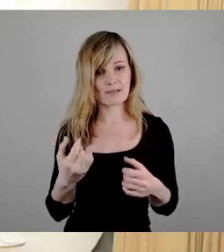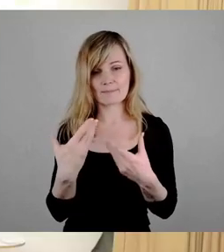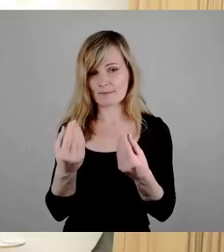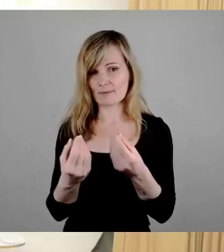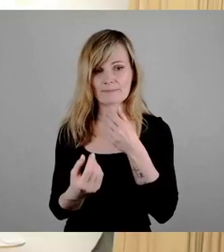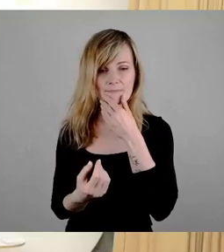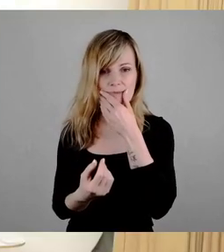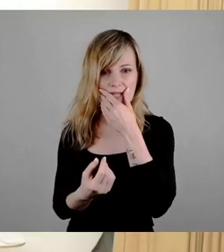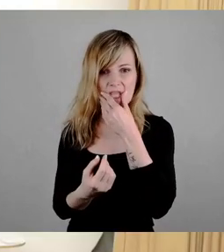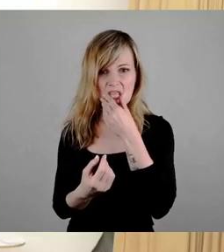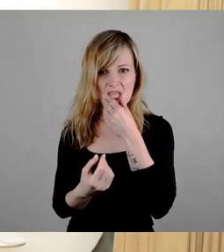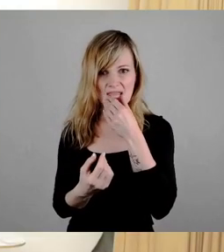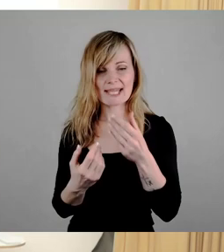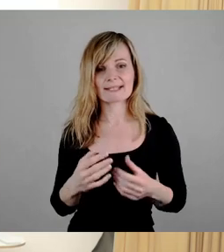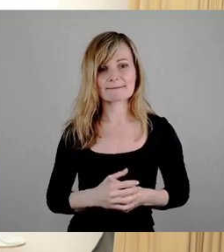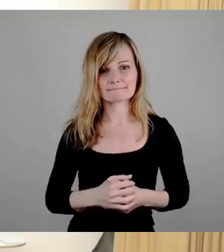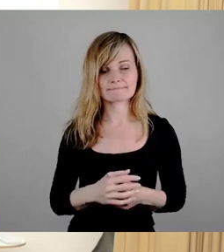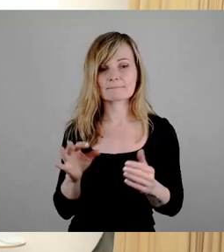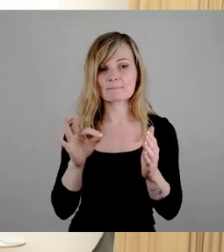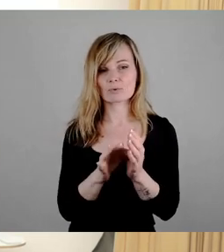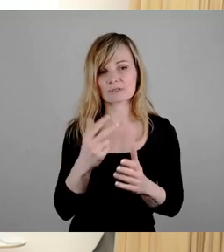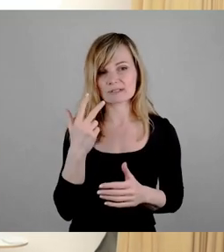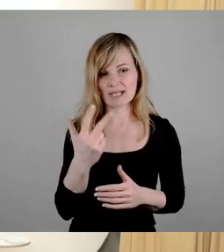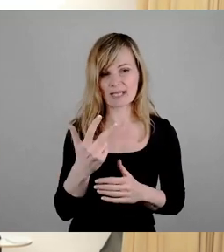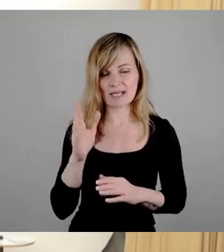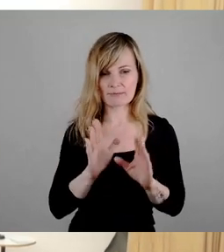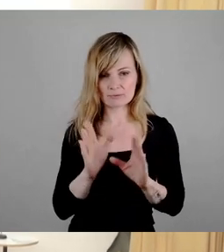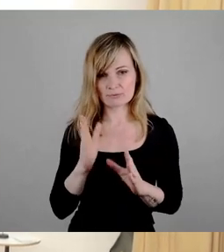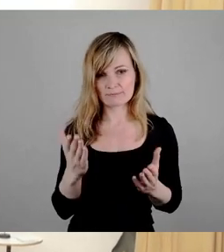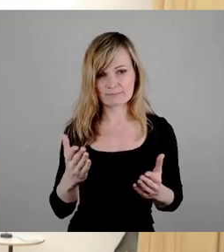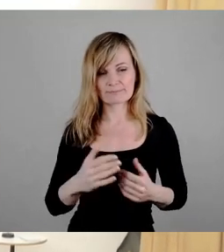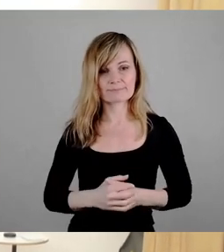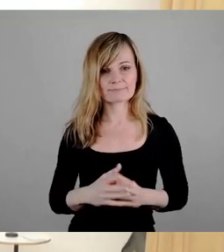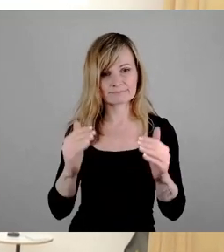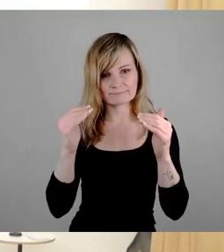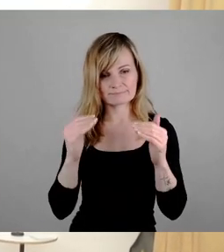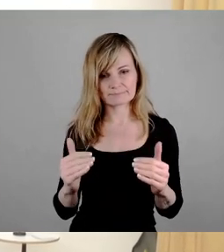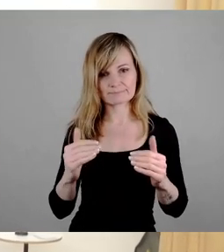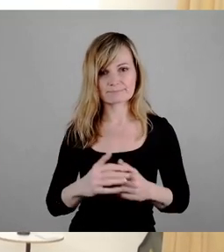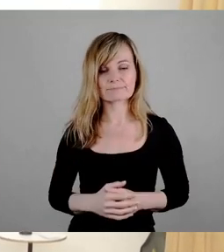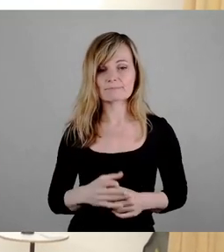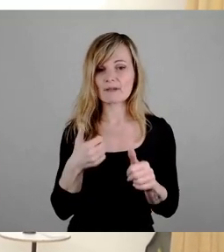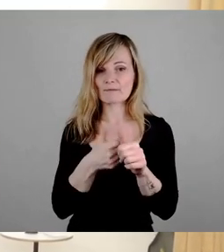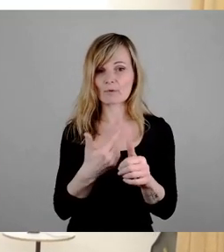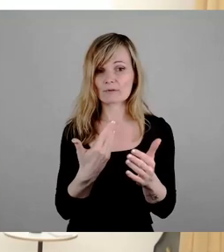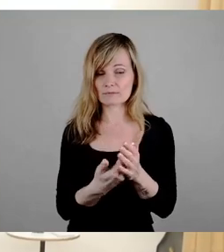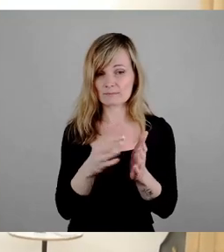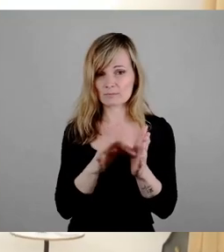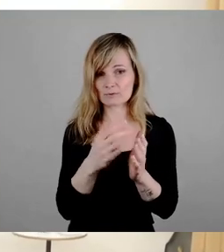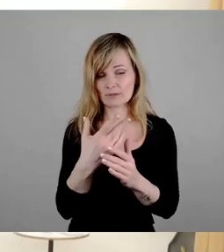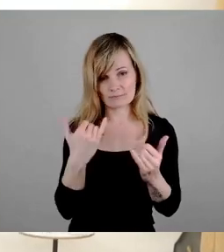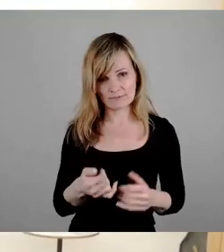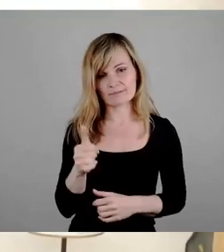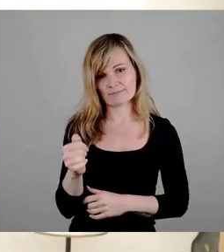dann stimmen wir noch dem Punkt 3 ab. Wer dem Punkt 3 folgen möchte, den bitte ich jetzt